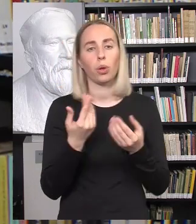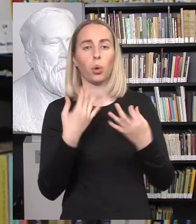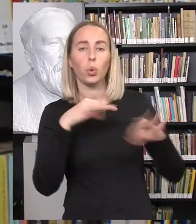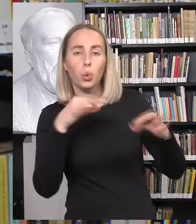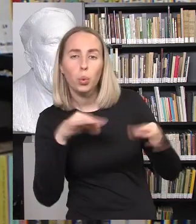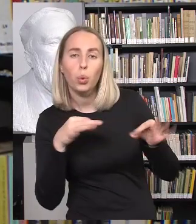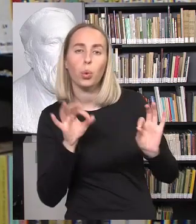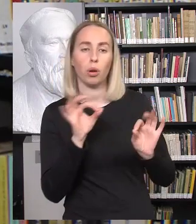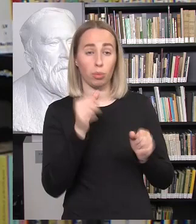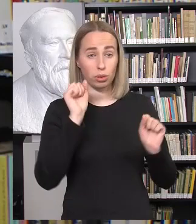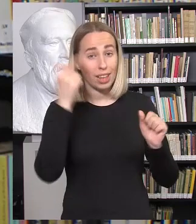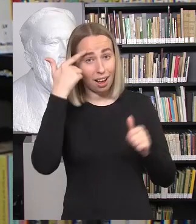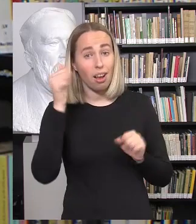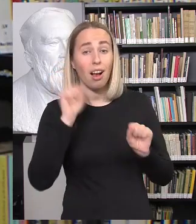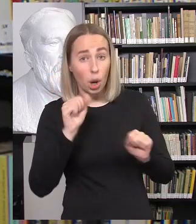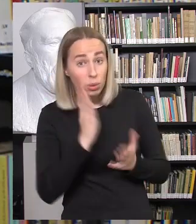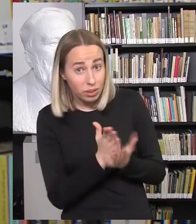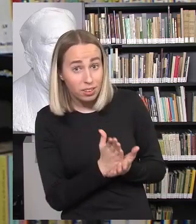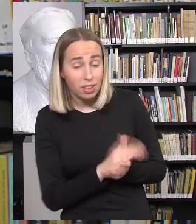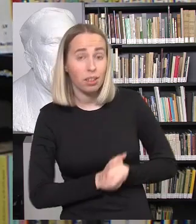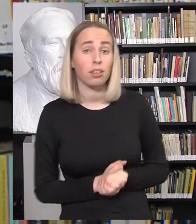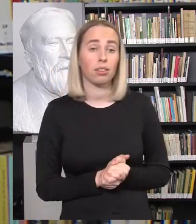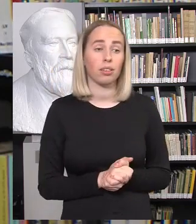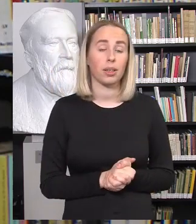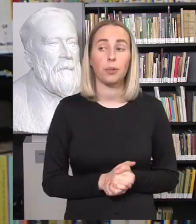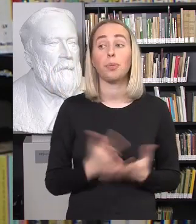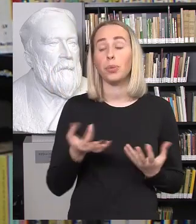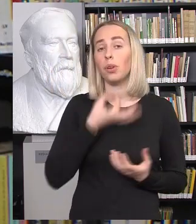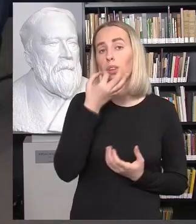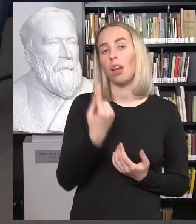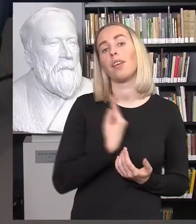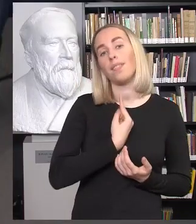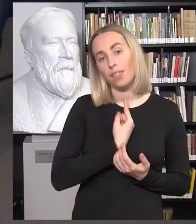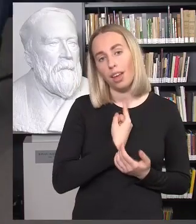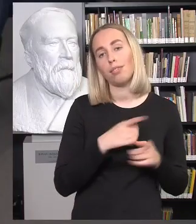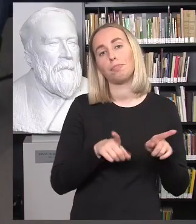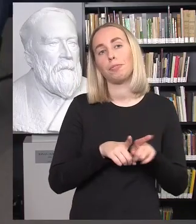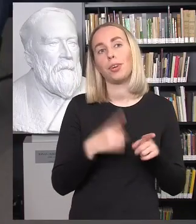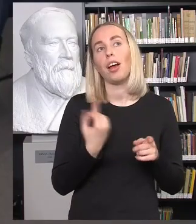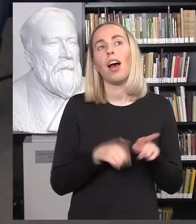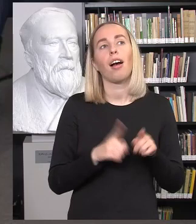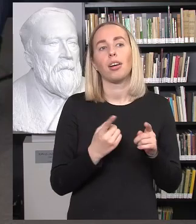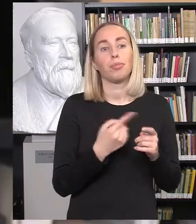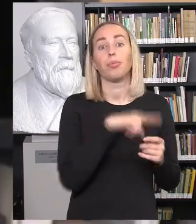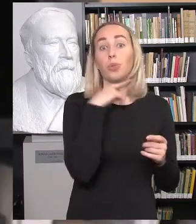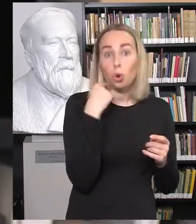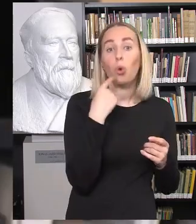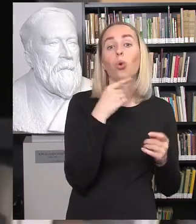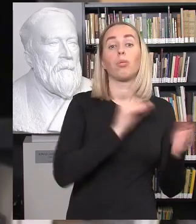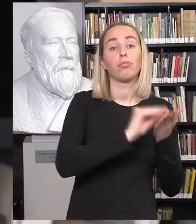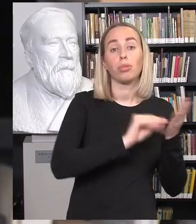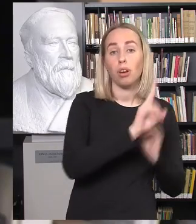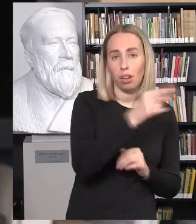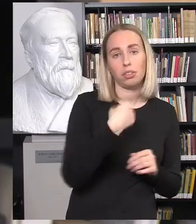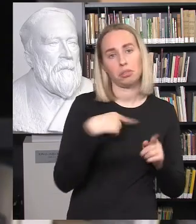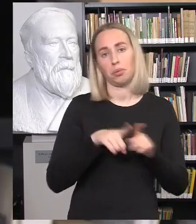teikti ir sudarytos tokias galimybės? Na, kadangi jūs paminėjote, kad aš esu viena iš bendrautorių programos, tai tikrai,